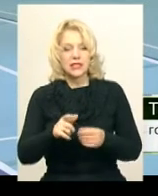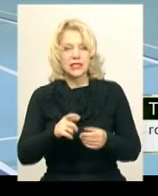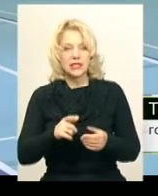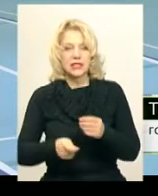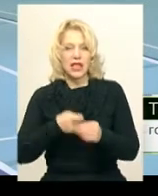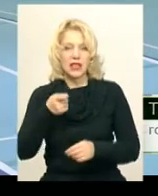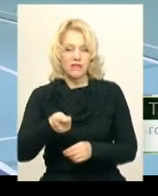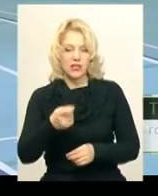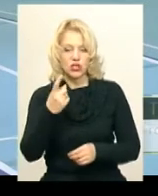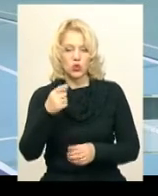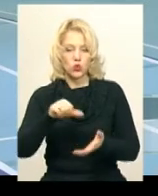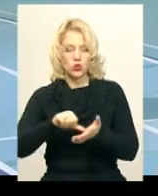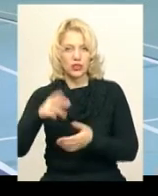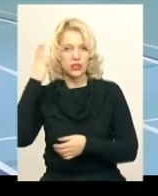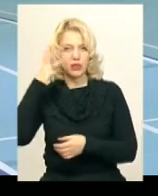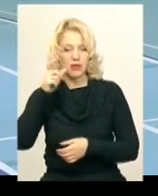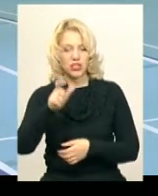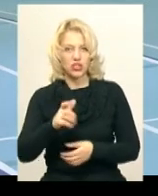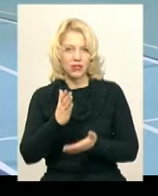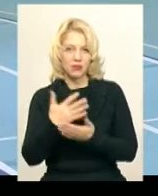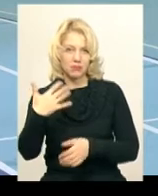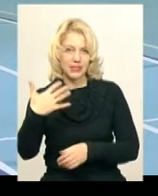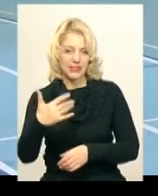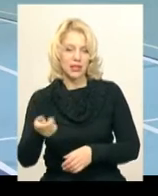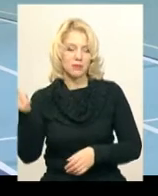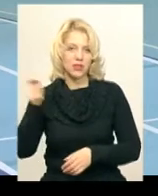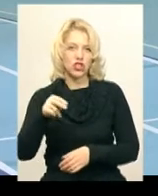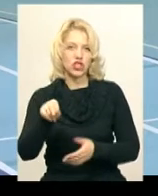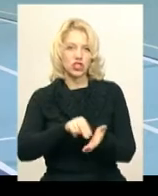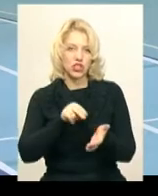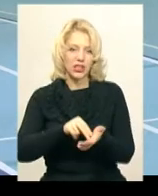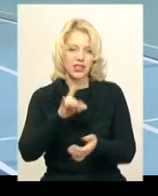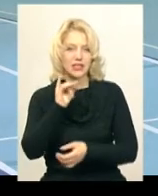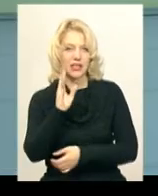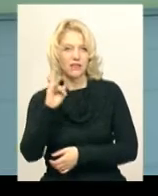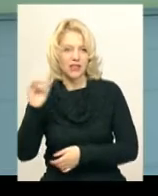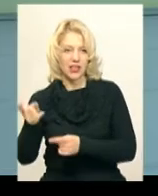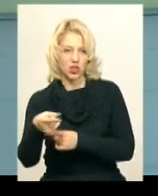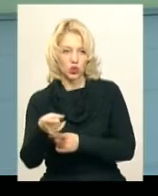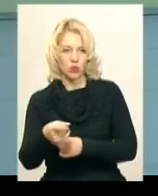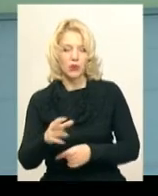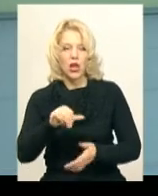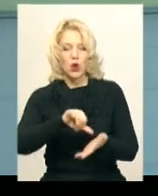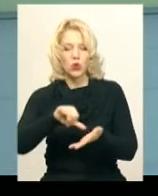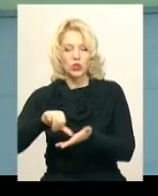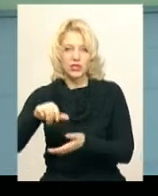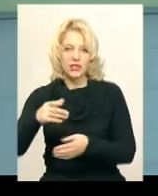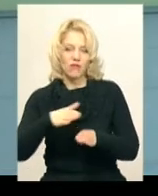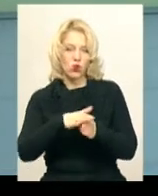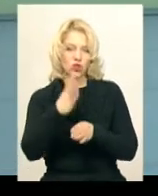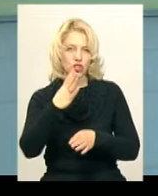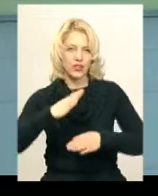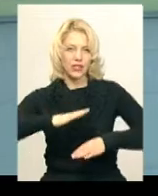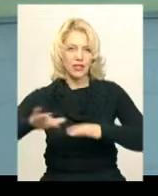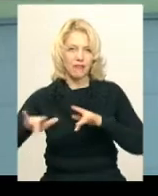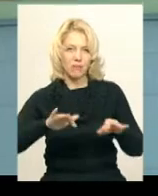близько ста учасниць, хмельничанок є 50. Приїхали дівчатка з міста Черкаси, Рівне і Тернопіль. Учасниці виконують чотири вправи